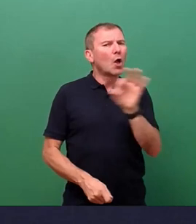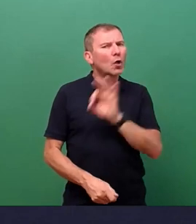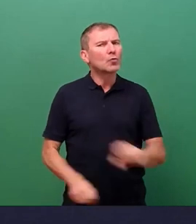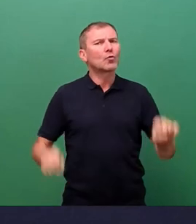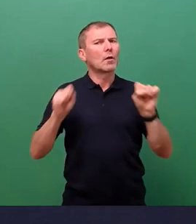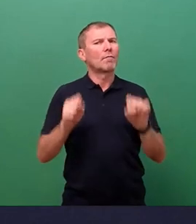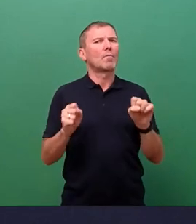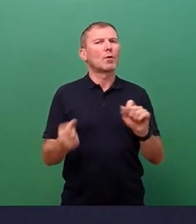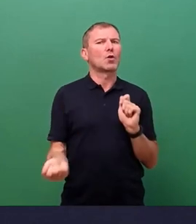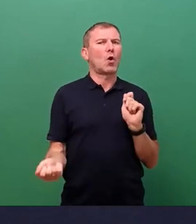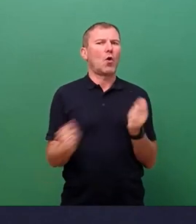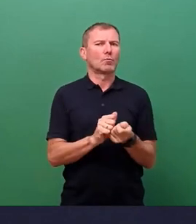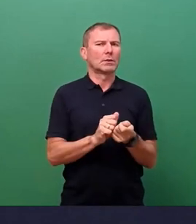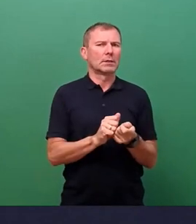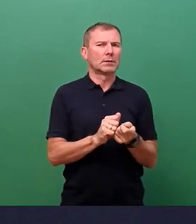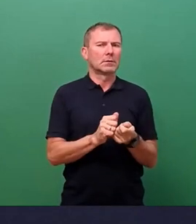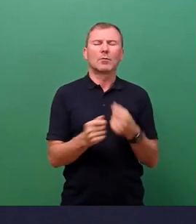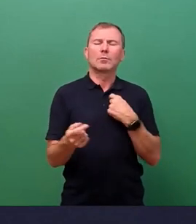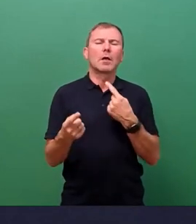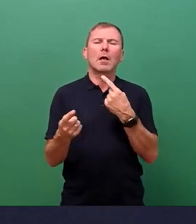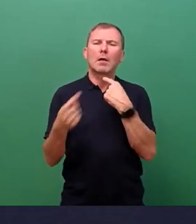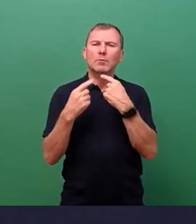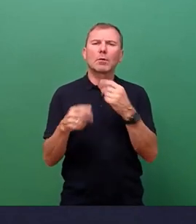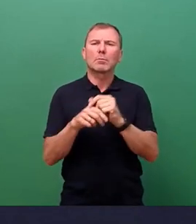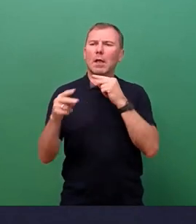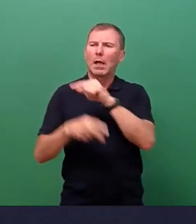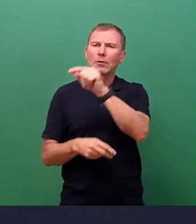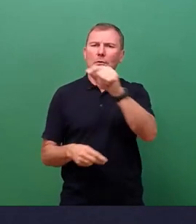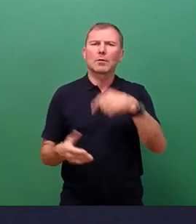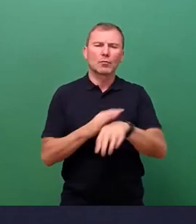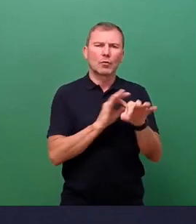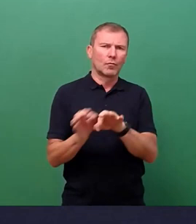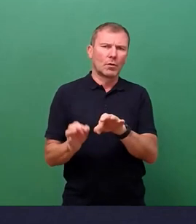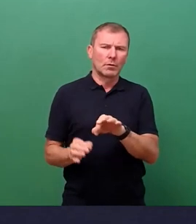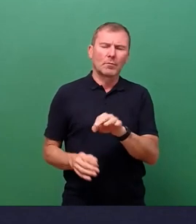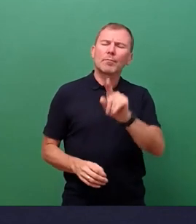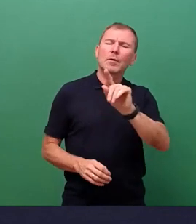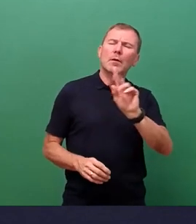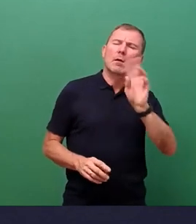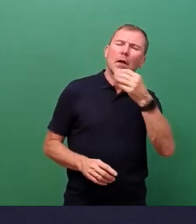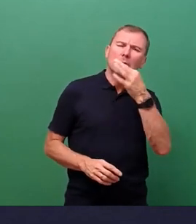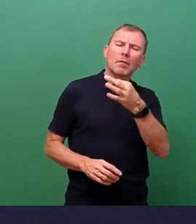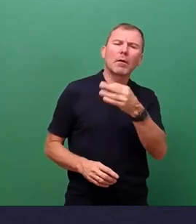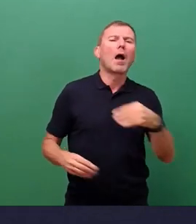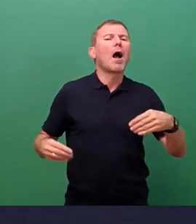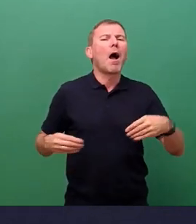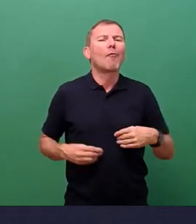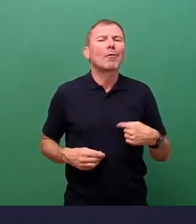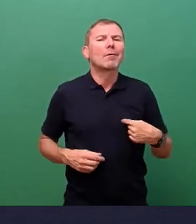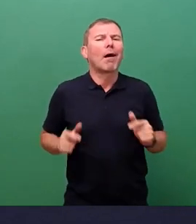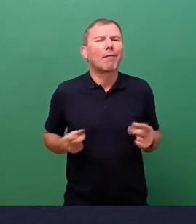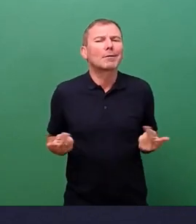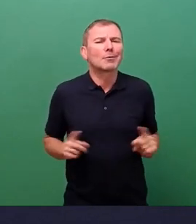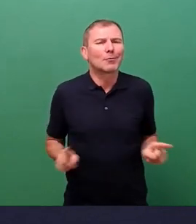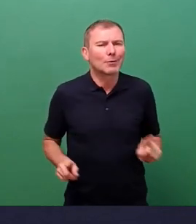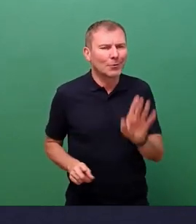und jetzt frühzeitig das Gespräch mit den Gastronomen suchen. Wenn Sie nochmal gestatten, Herr Kühn, Wunder erwarte ich von Ihnen keine. Das war nicht so gemeint, das ist